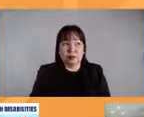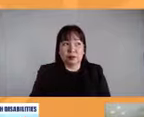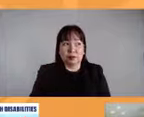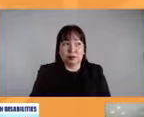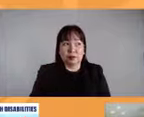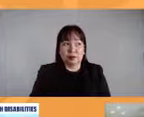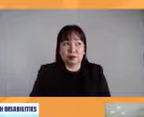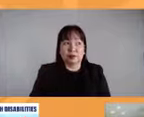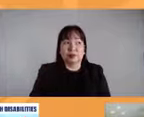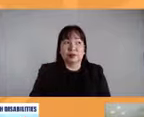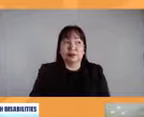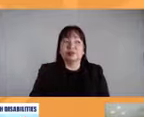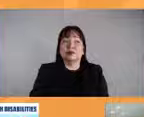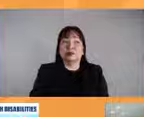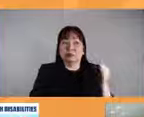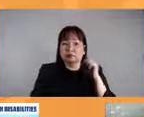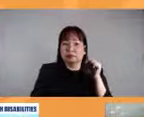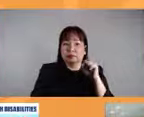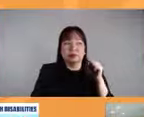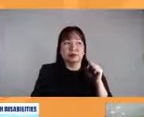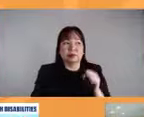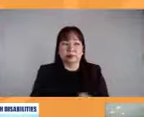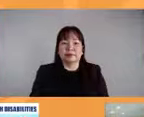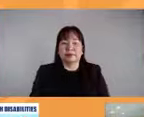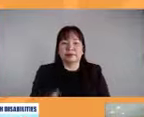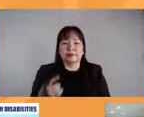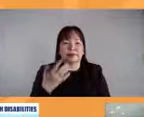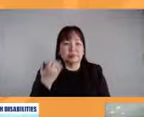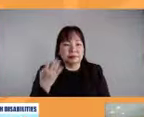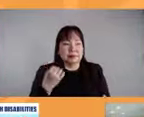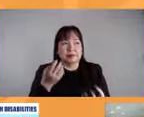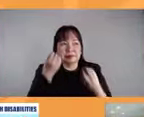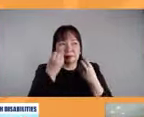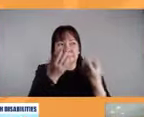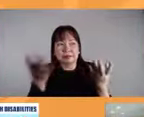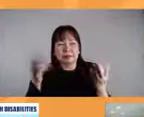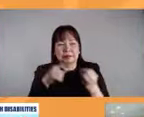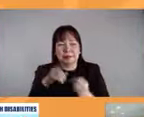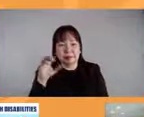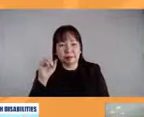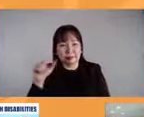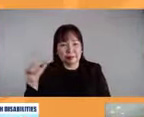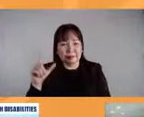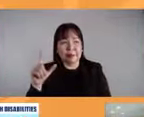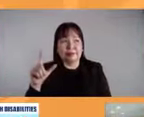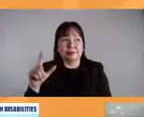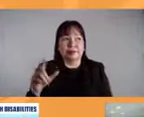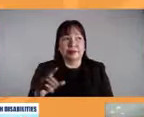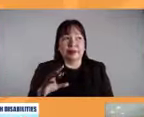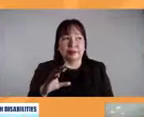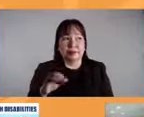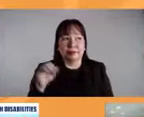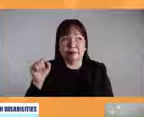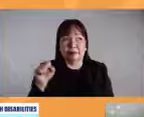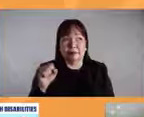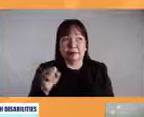So, marami na po nasabi si Sir Lauro about dun sa Call Foundation at yun nga po, talagang